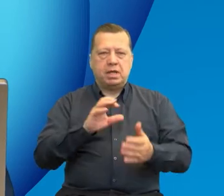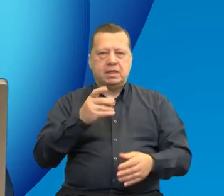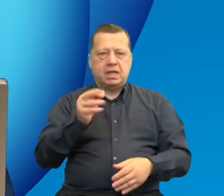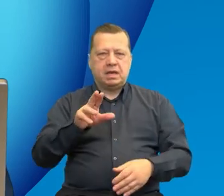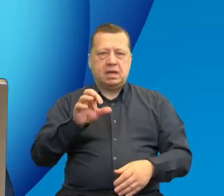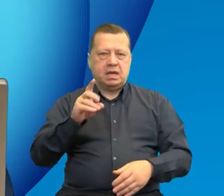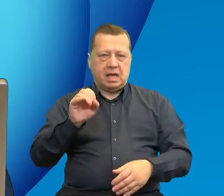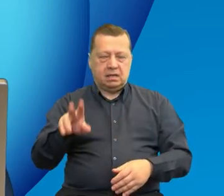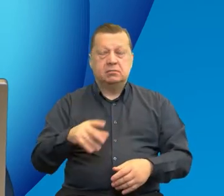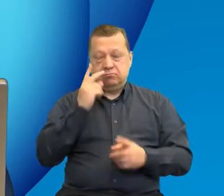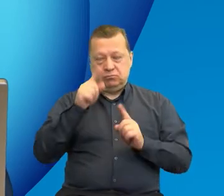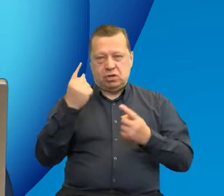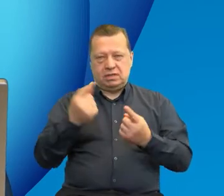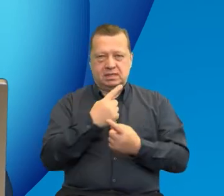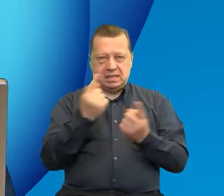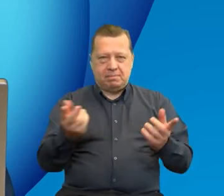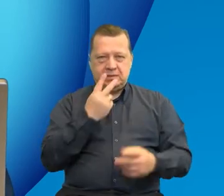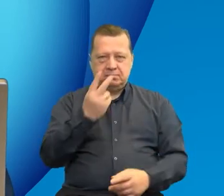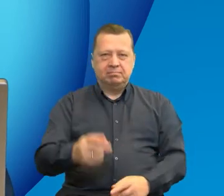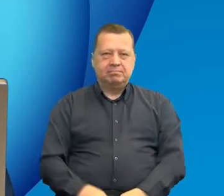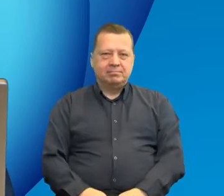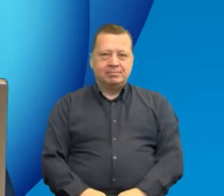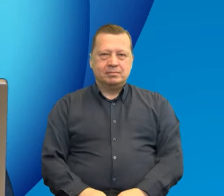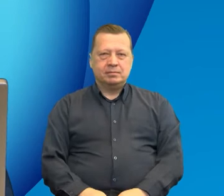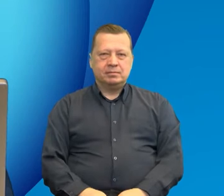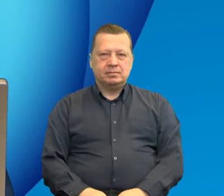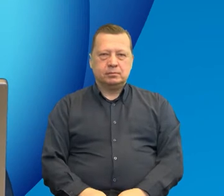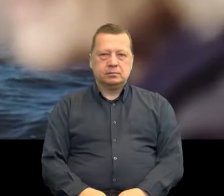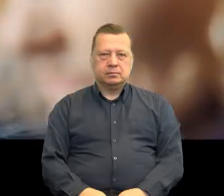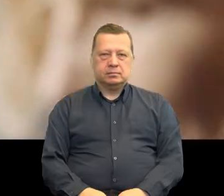Ale przekonacie się Państwo sami. Poproszę o materiał filmowy.